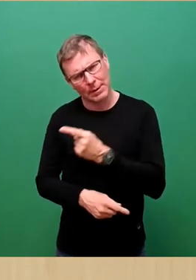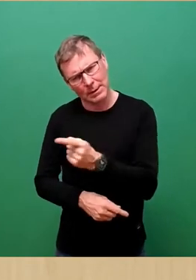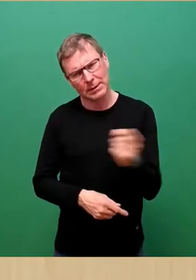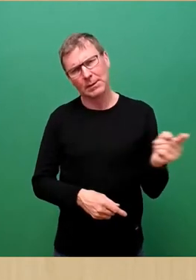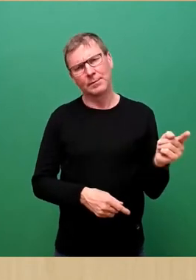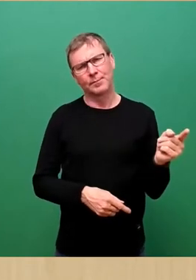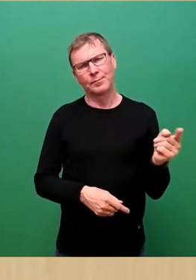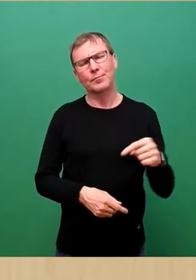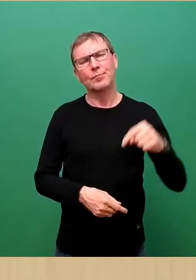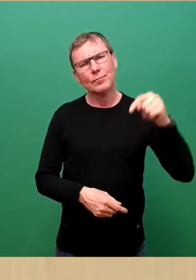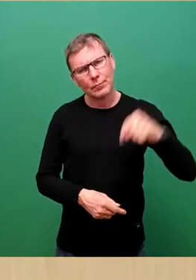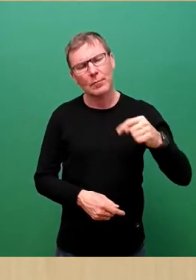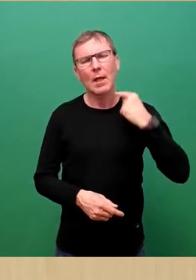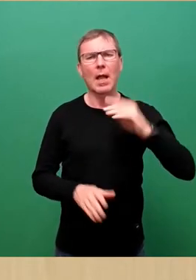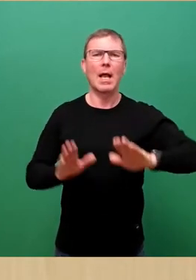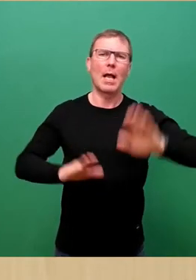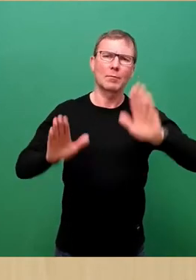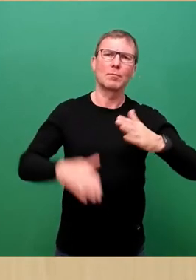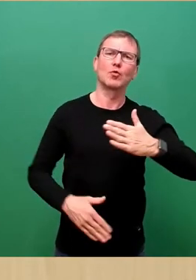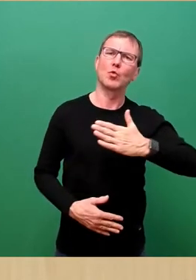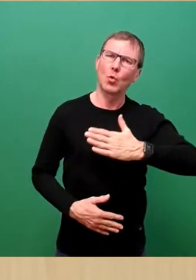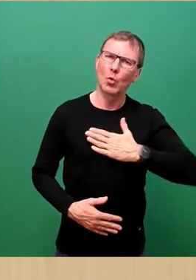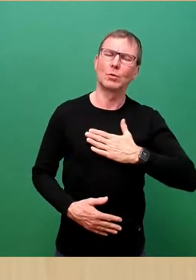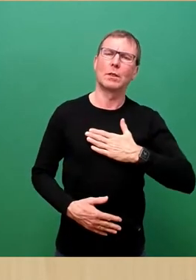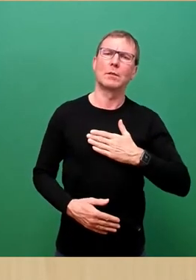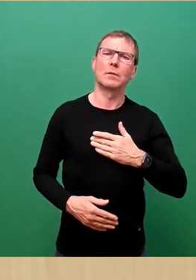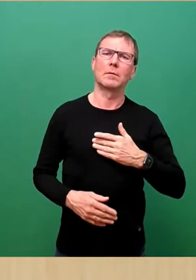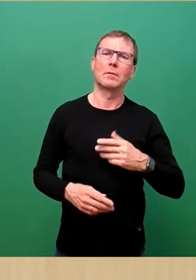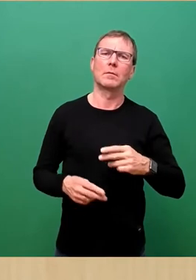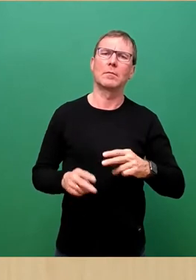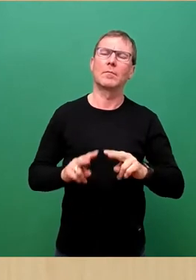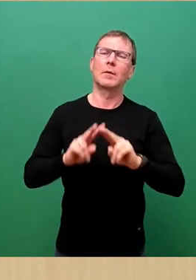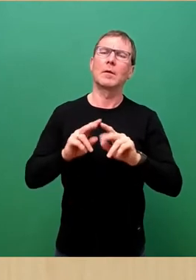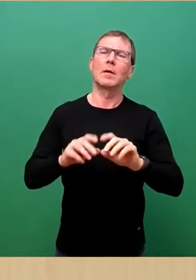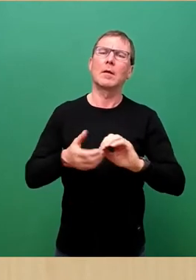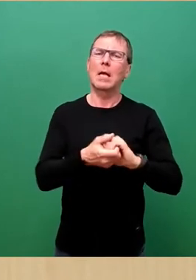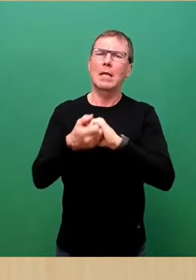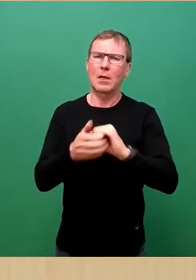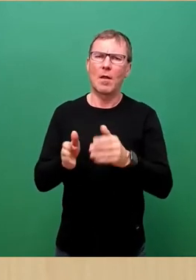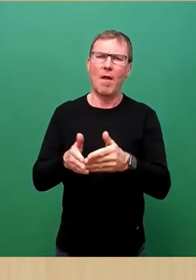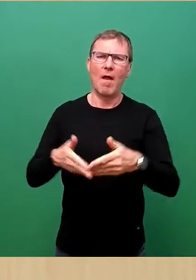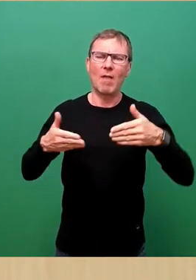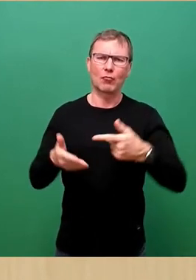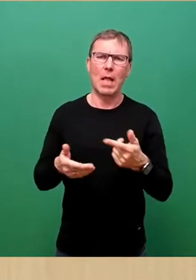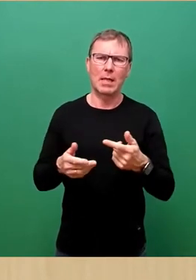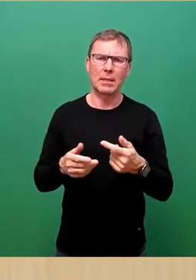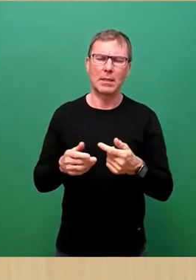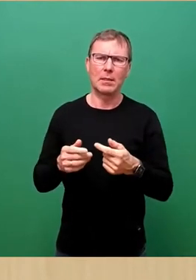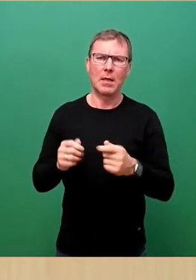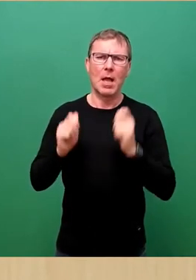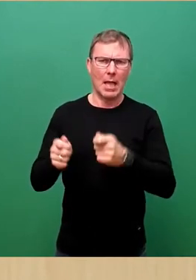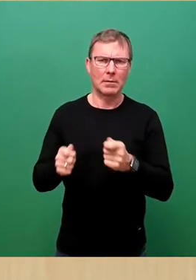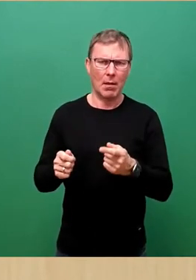stimmen Sie unserem interfraktionellen Änderungsantrag, Frau Mühle hat Ihnen vorgestellt, der im Wesentlichen